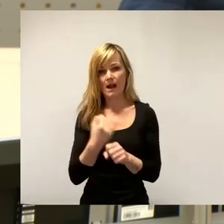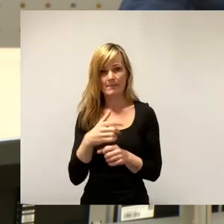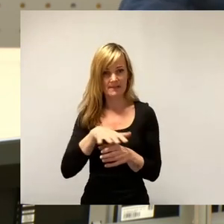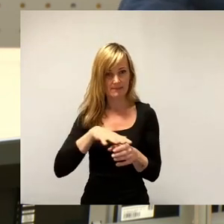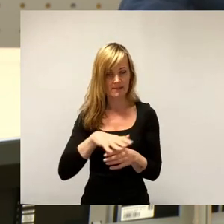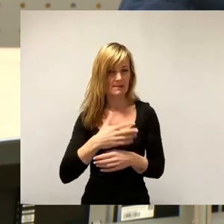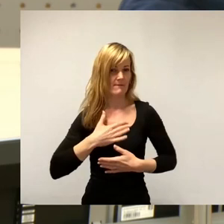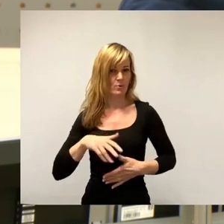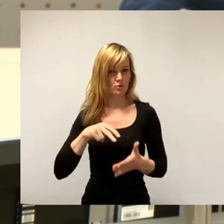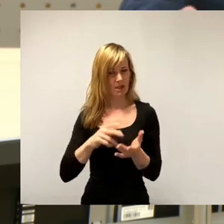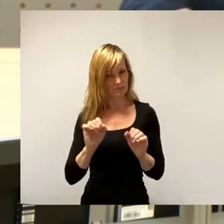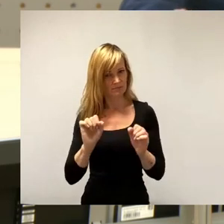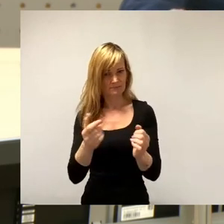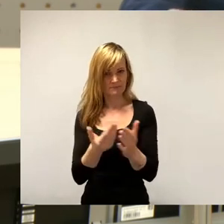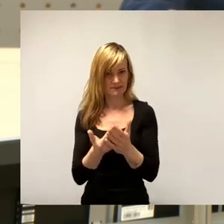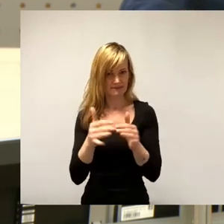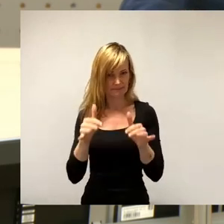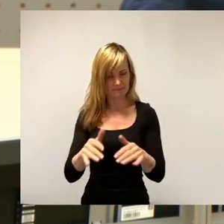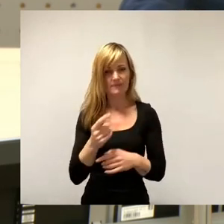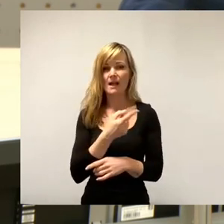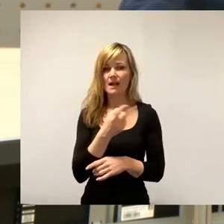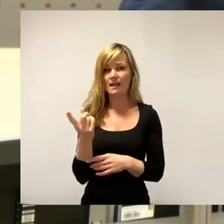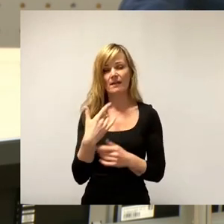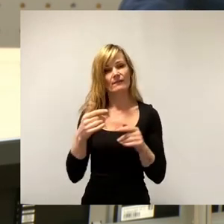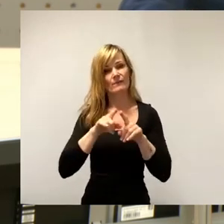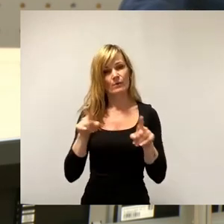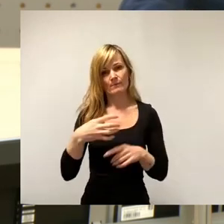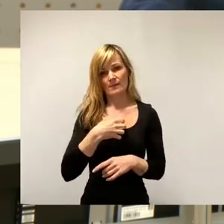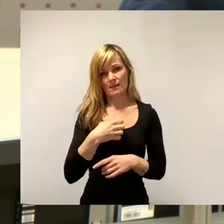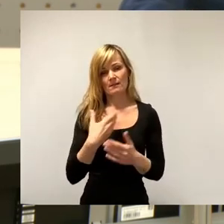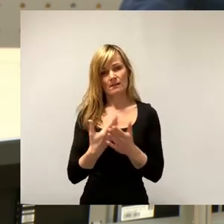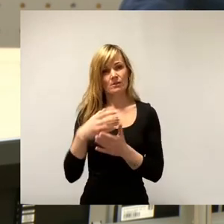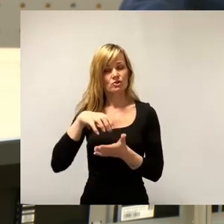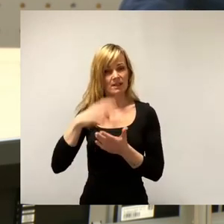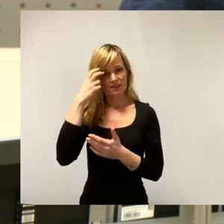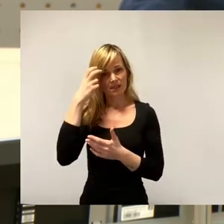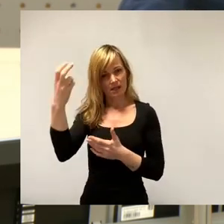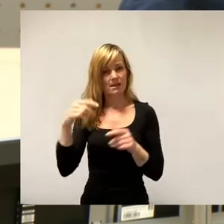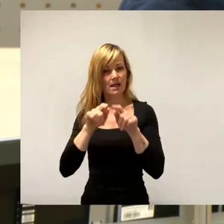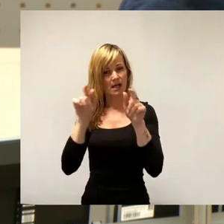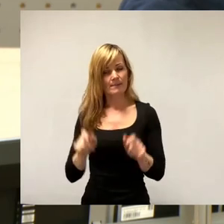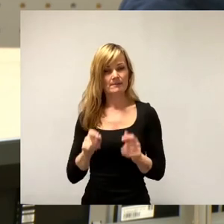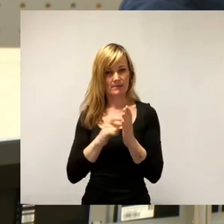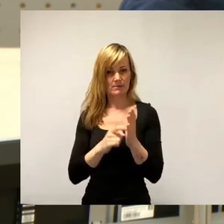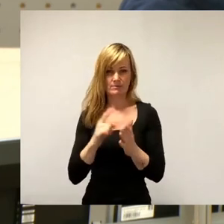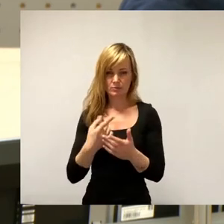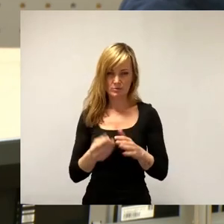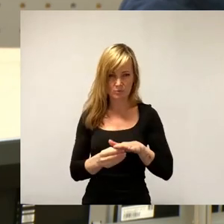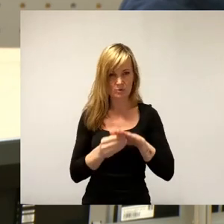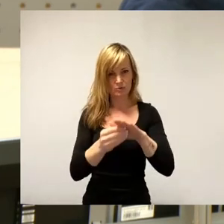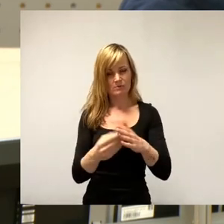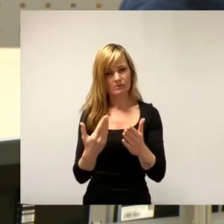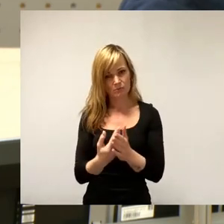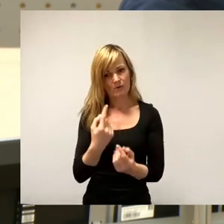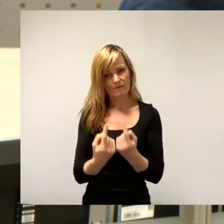Für alle Unternehmen in Dresden muss der Stadtrat die Rahmenbedingungen schaffen, die sie benötigen, um wachsen oder zumindest in den heutigen Zeiten die Existenz sichern zu können.